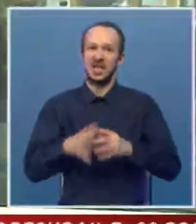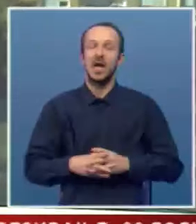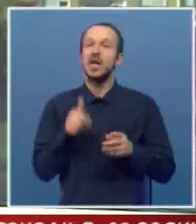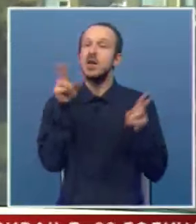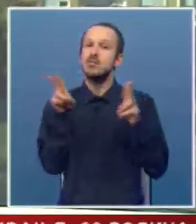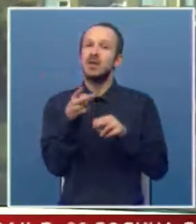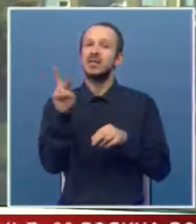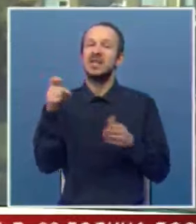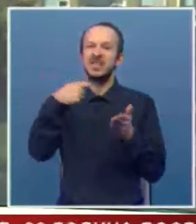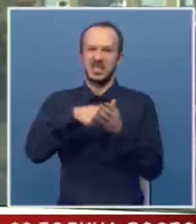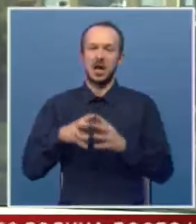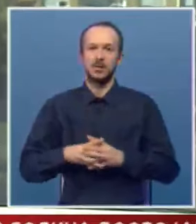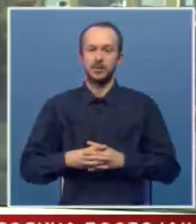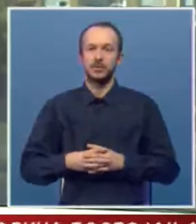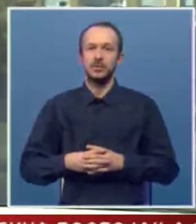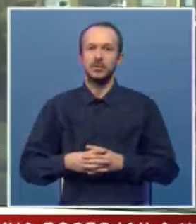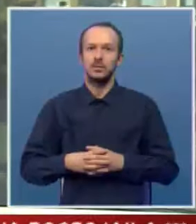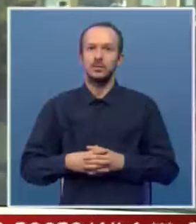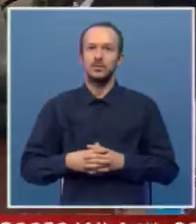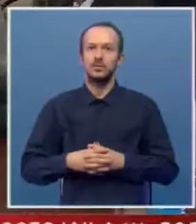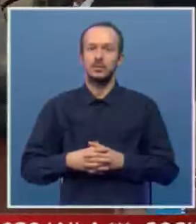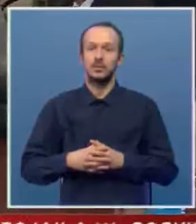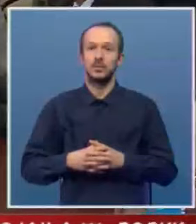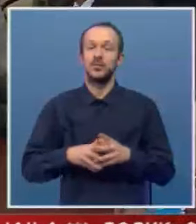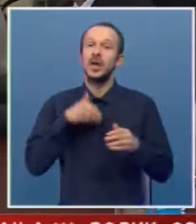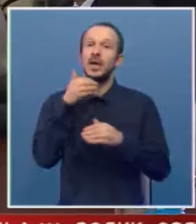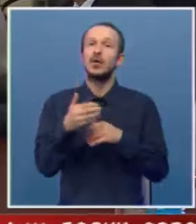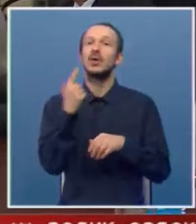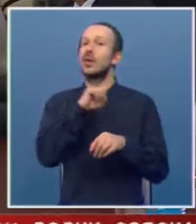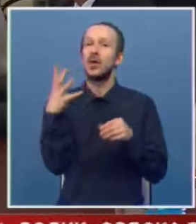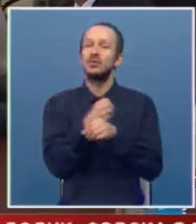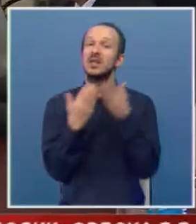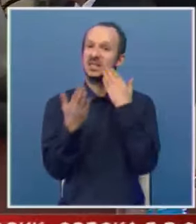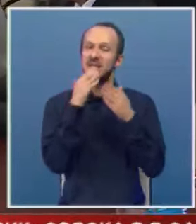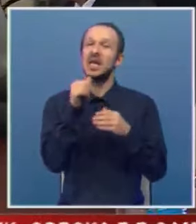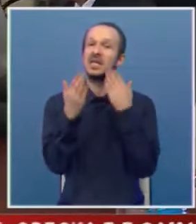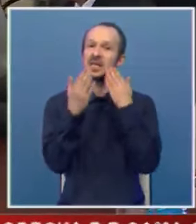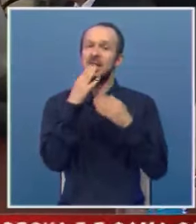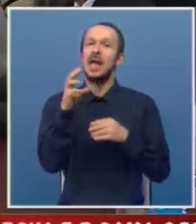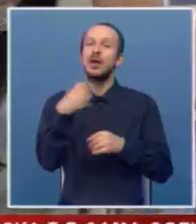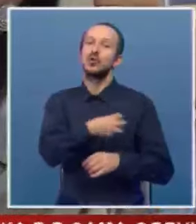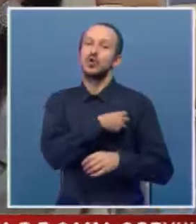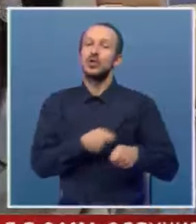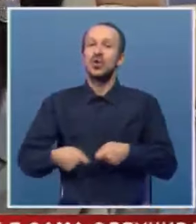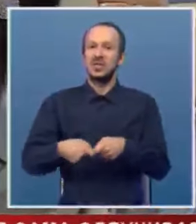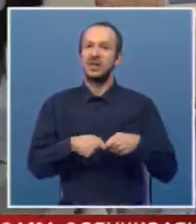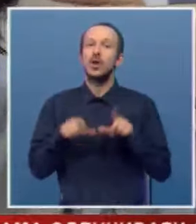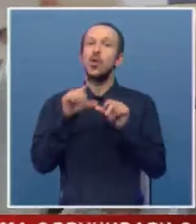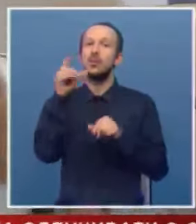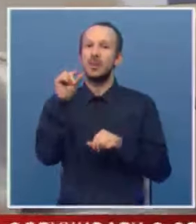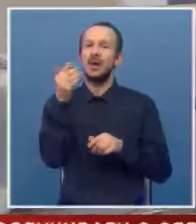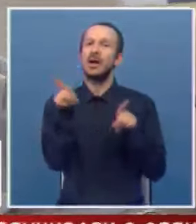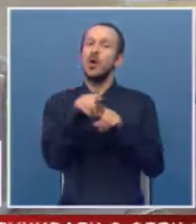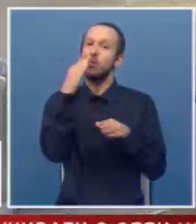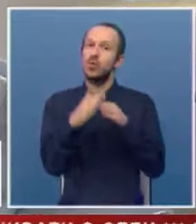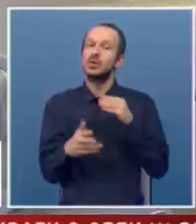i manje stranih investicija. Nakon nekoliko neuspjeli sjednica i sastanaka Ekonomsko-Socijalnog savjeta o minimalicu kao